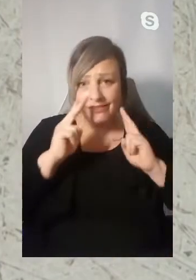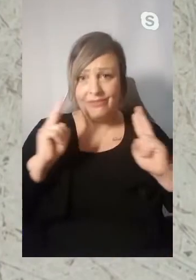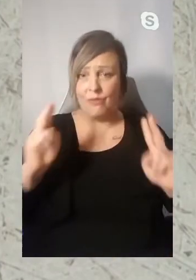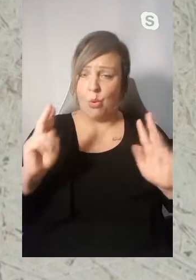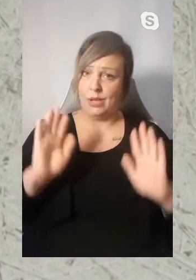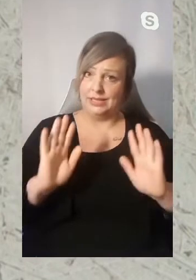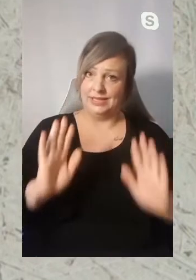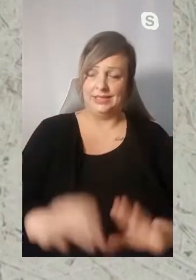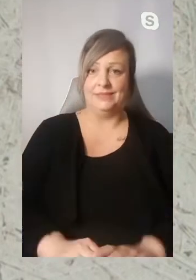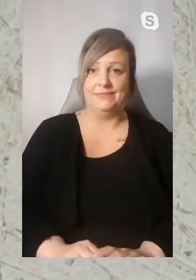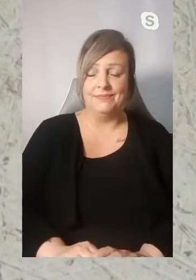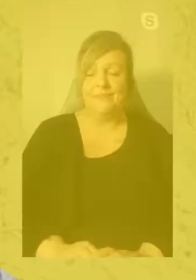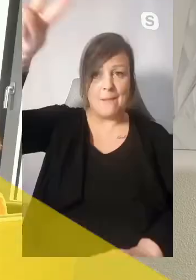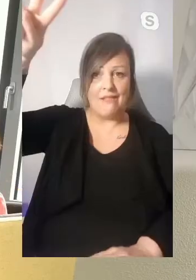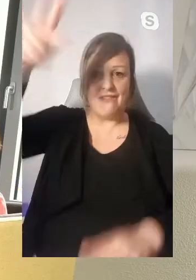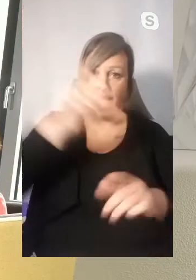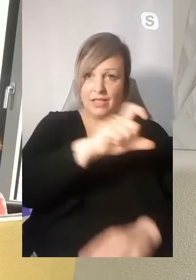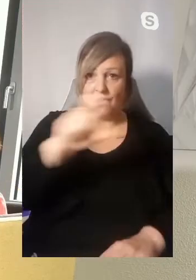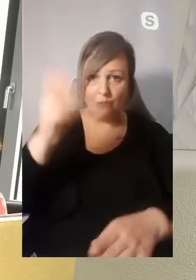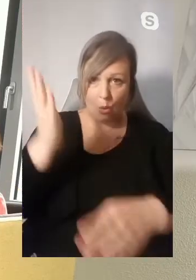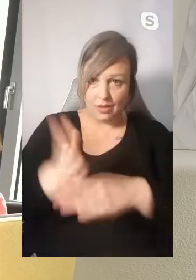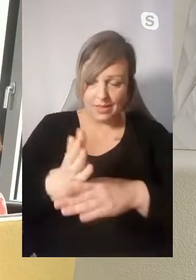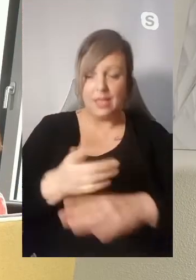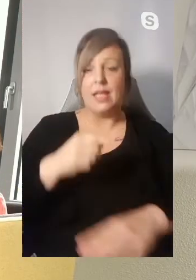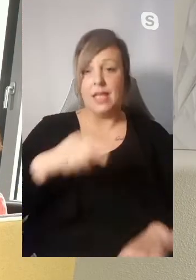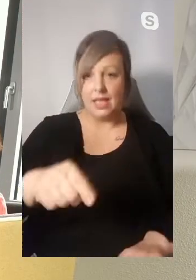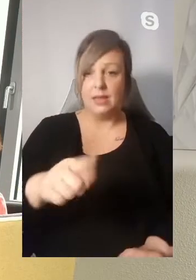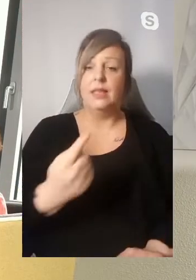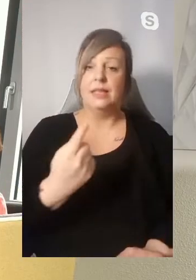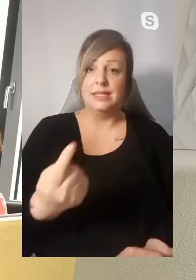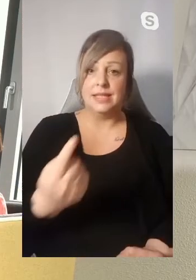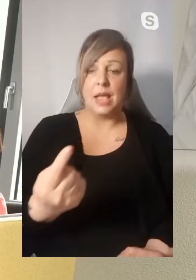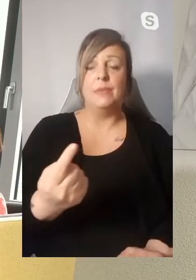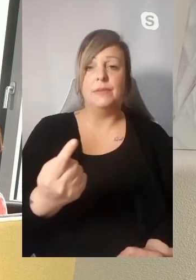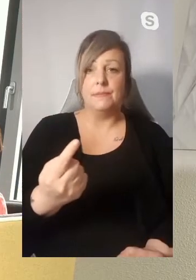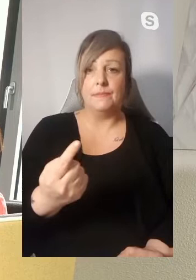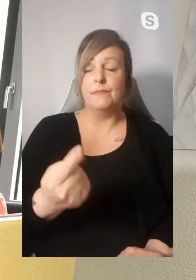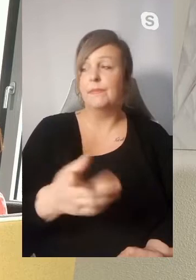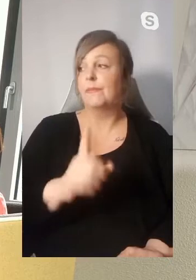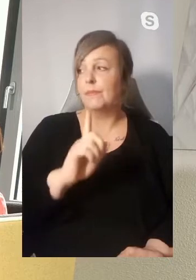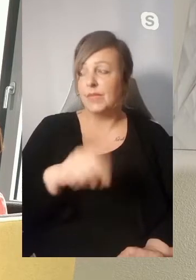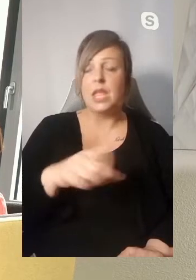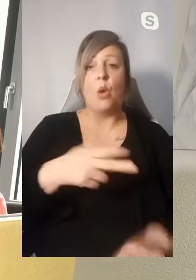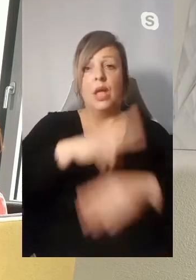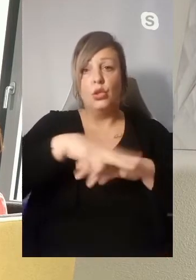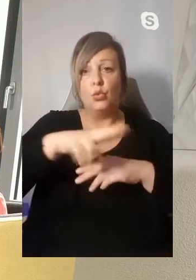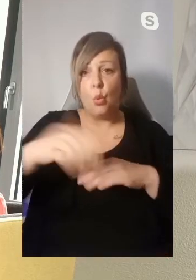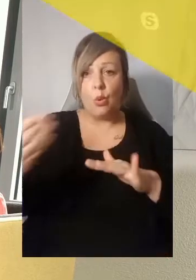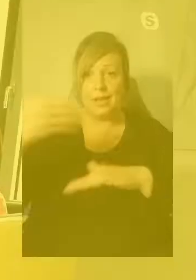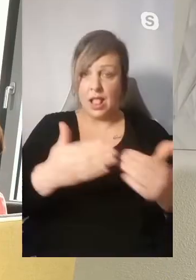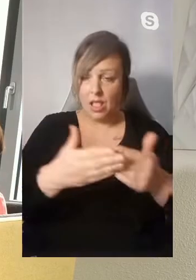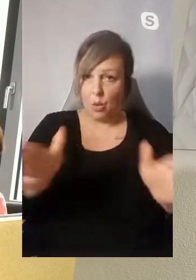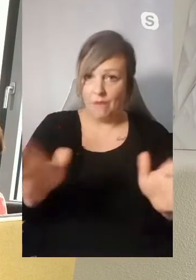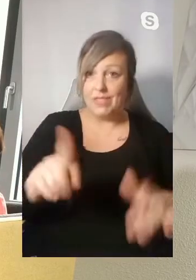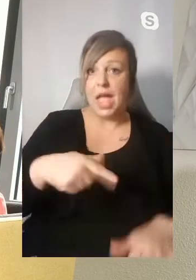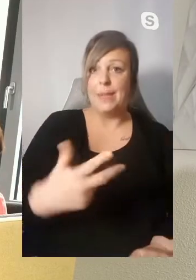mit Bedacht angehen, mit äußerster Vorsicht. Am 20. und 21. sollen die Freibäder wieder öffnen dürfen, Hotels für Touristen geöffnet werden.